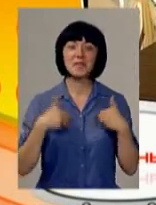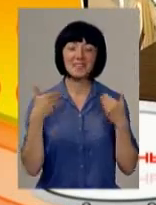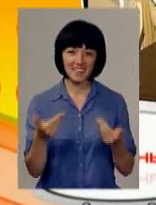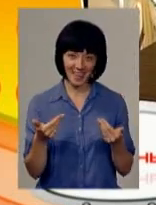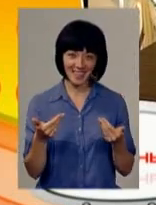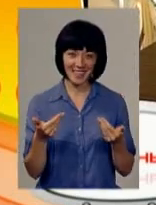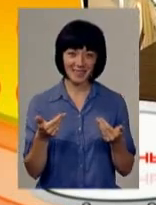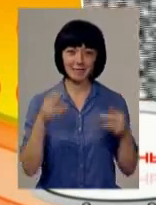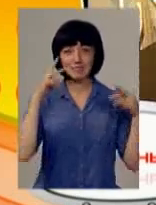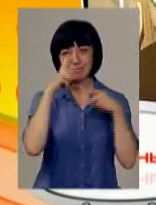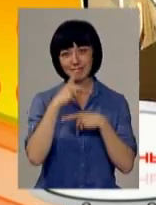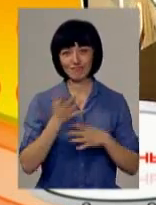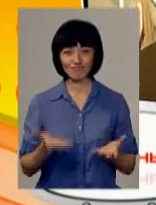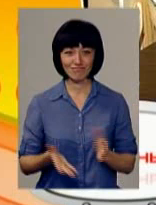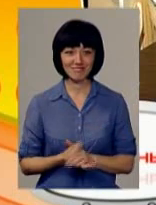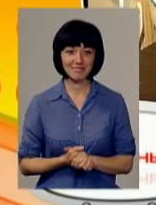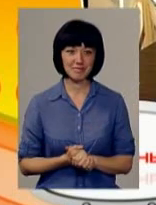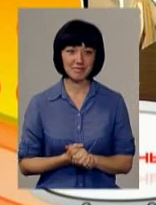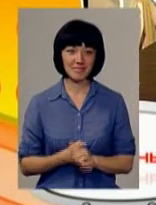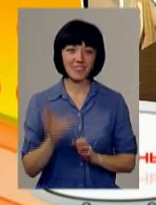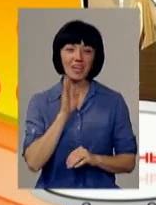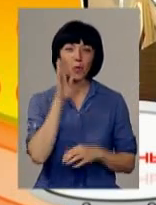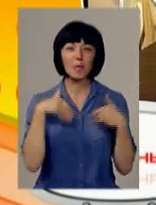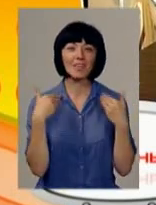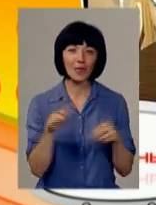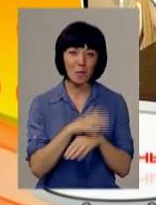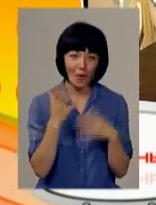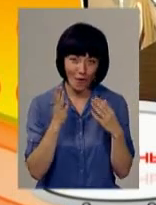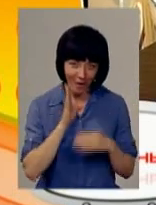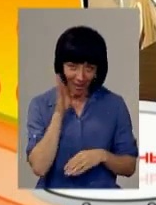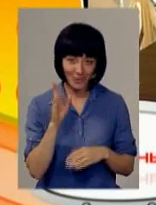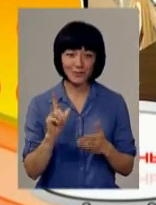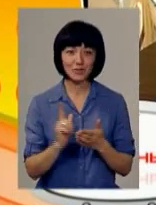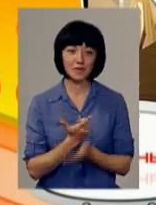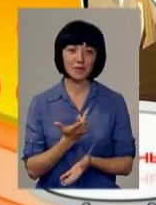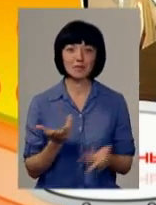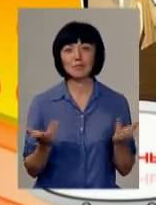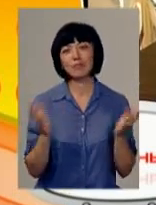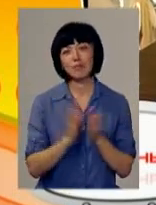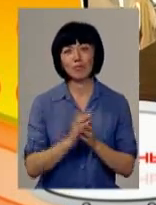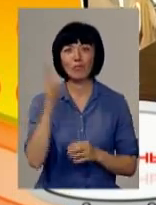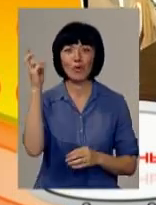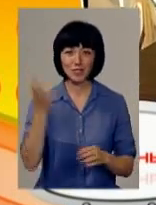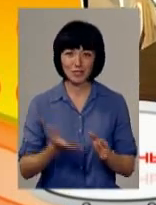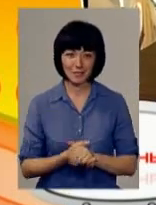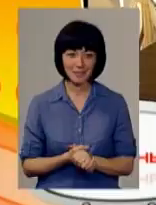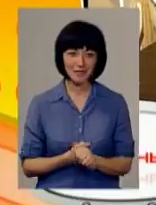доброго... Свої ранкові привітання, доброго ранку, я жлю знову... Боже!